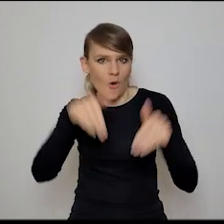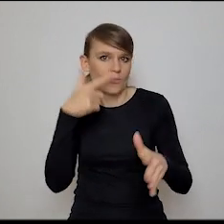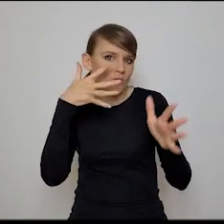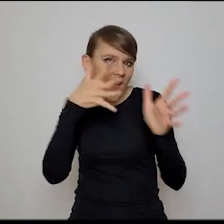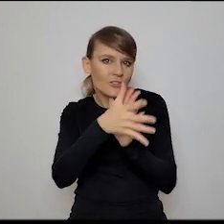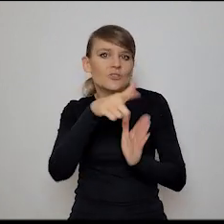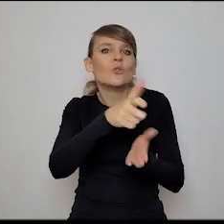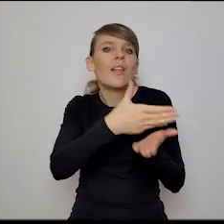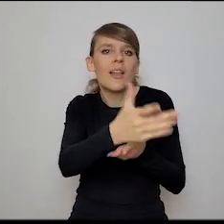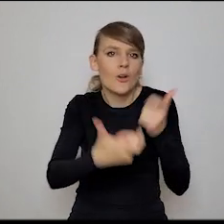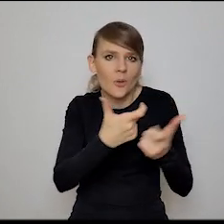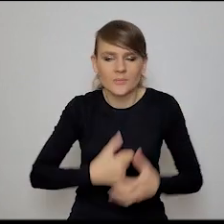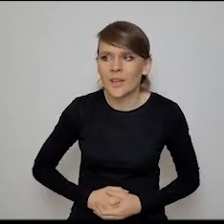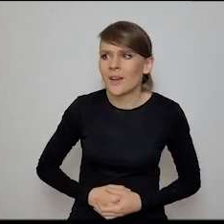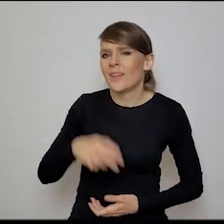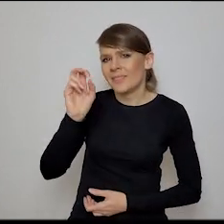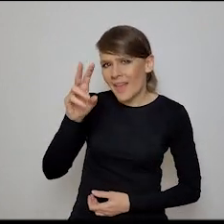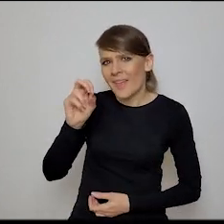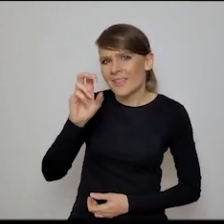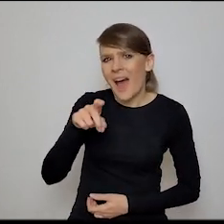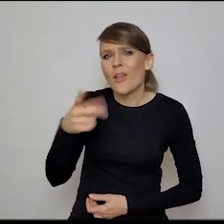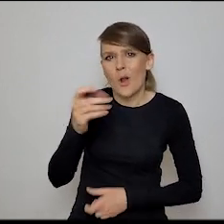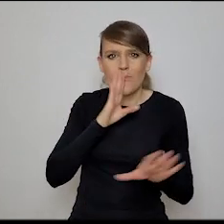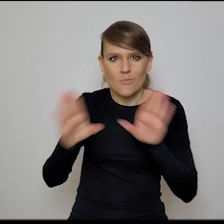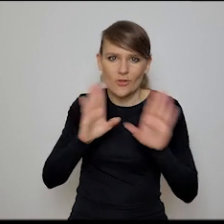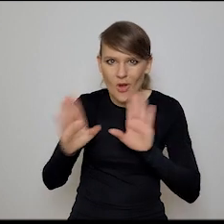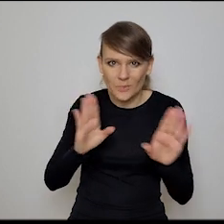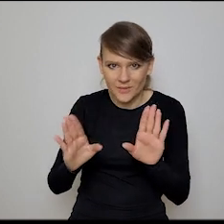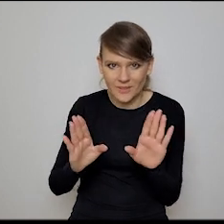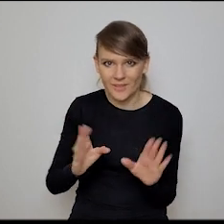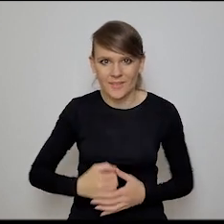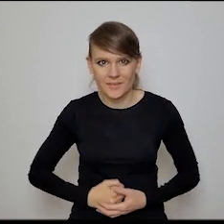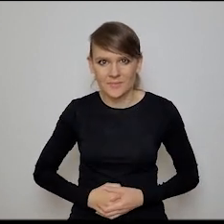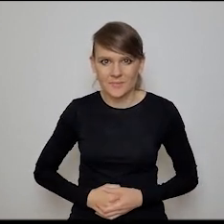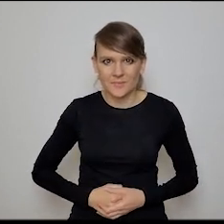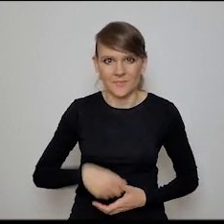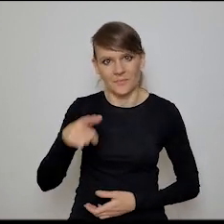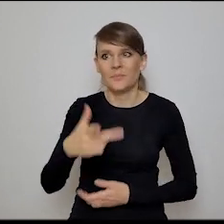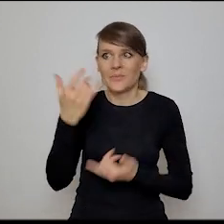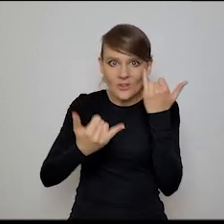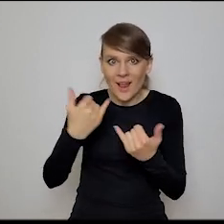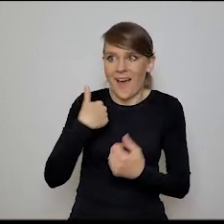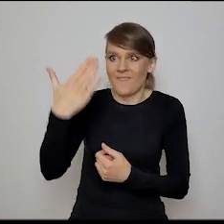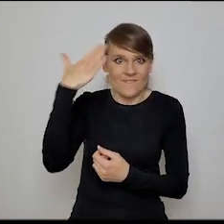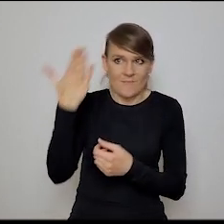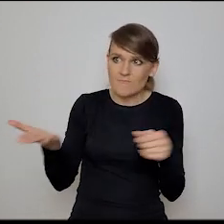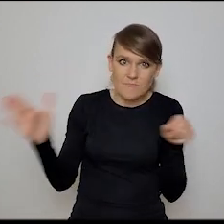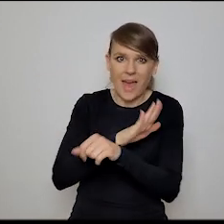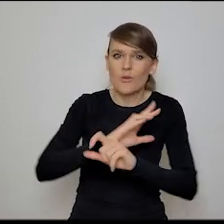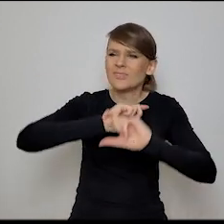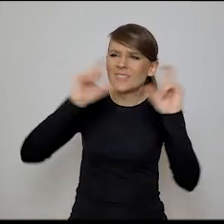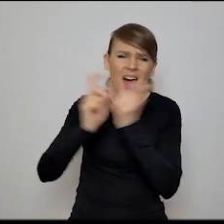tak, dokładnie. Ale to jest w jakiś sposób trochę podobne, bo to jest właściwie wszystko, mając pełną wiedzę o wszechświecie,